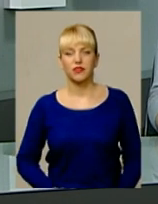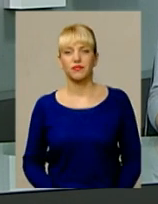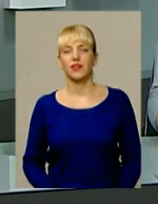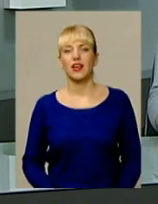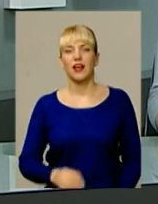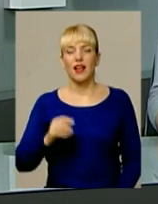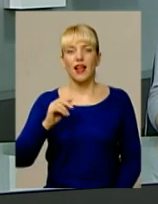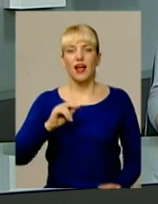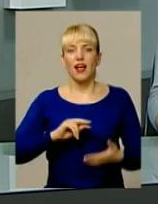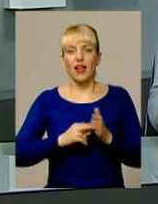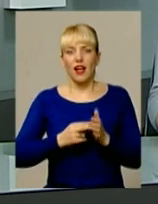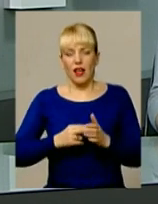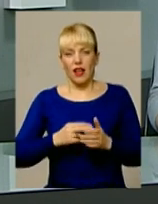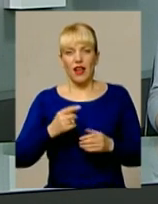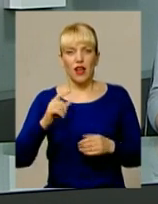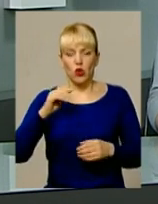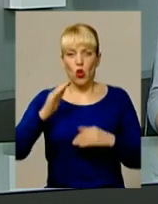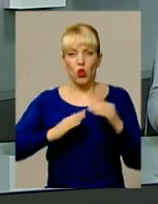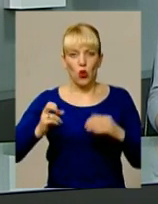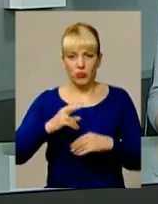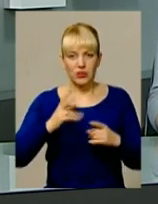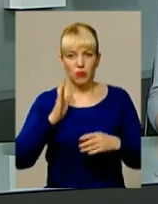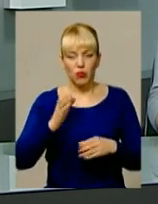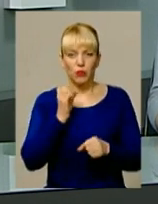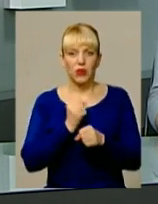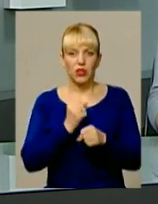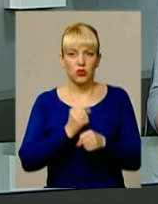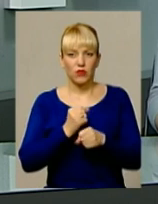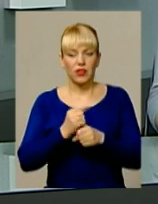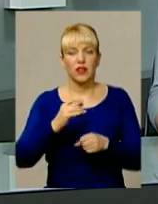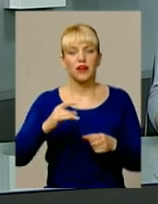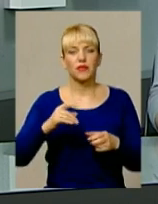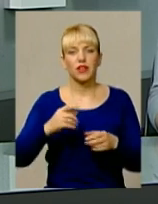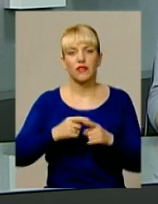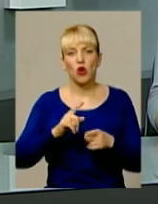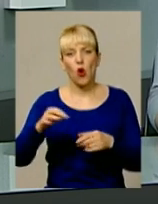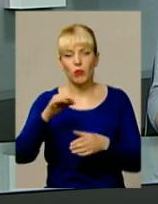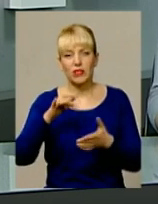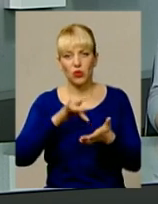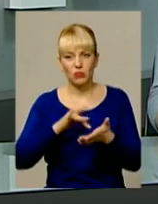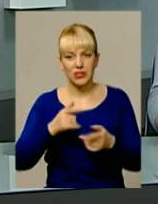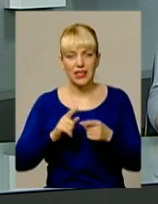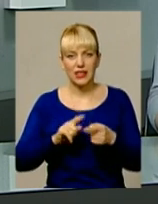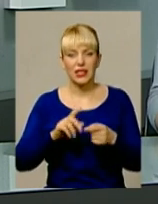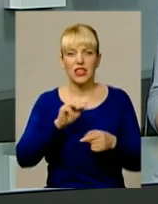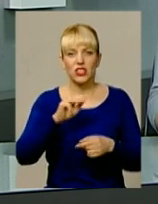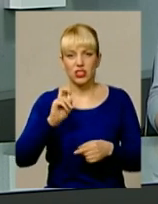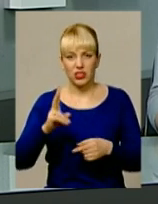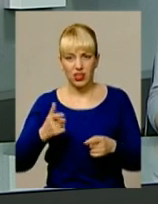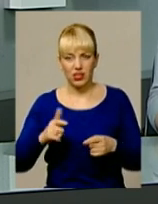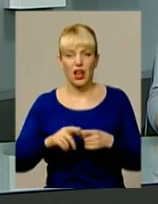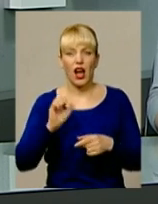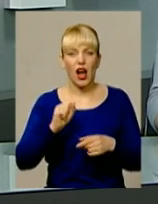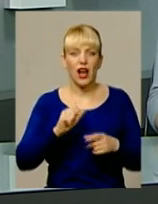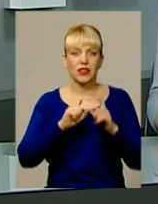Економіст з науковим ступенем розпоряджатиметься комунальним майном в обласному центрі. А Департамент архітектури, містобудування та земельних